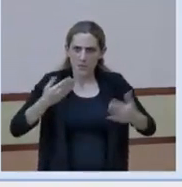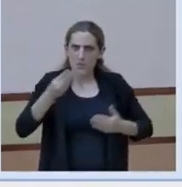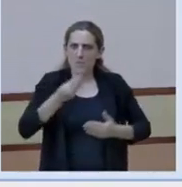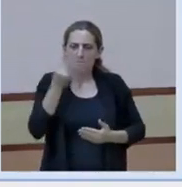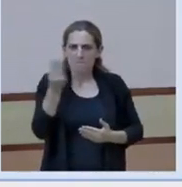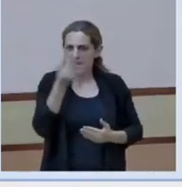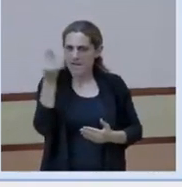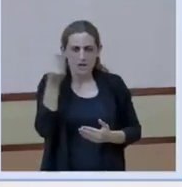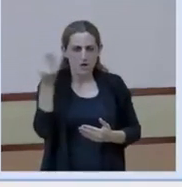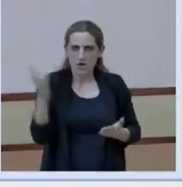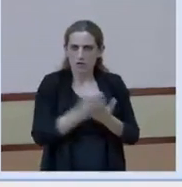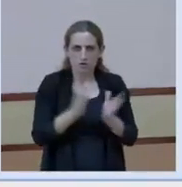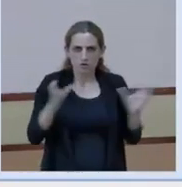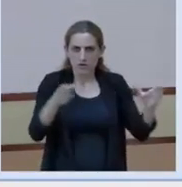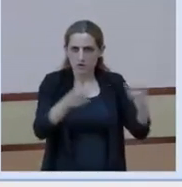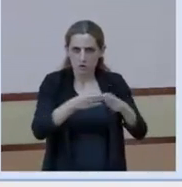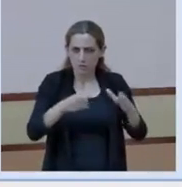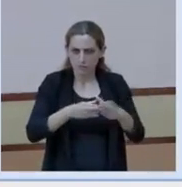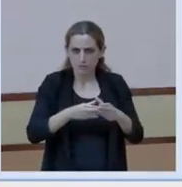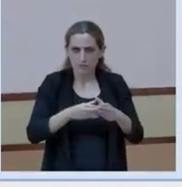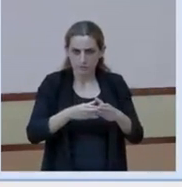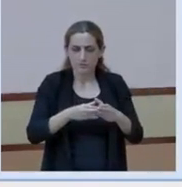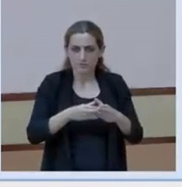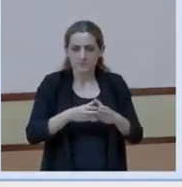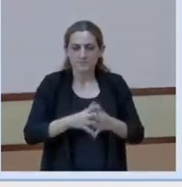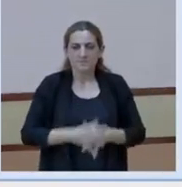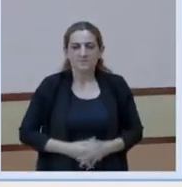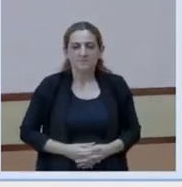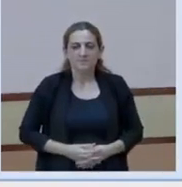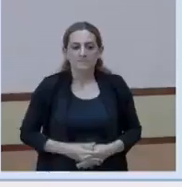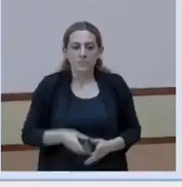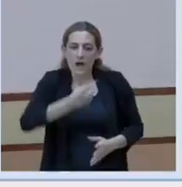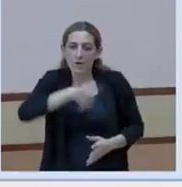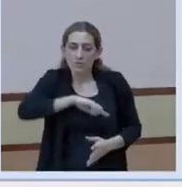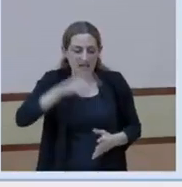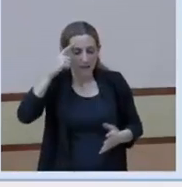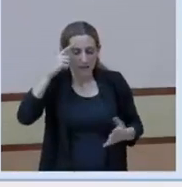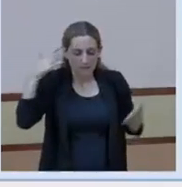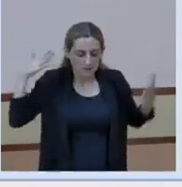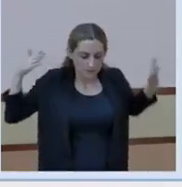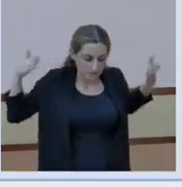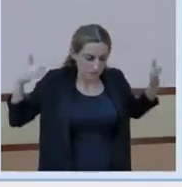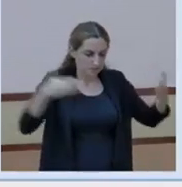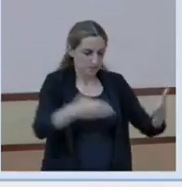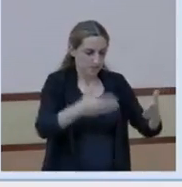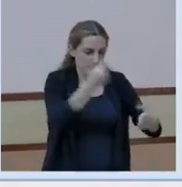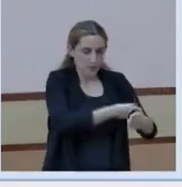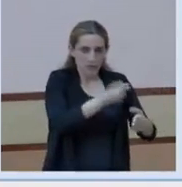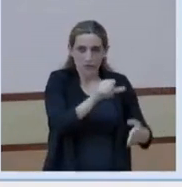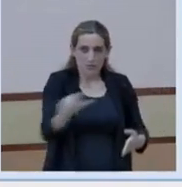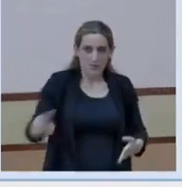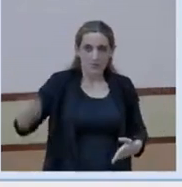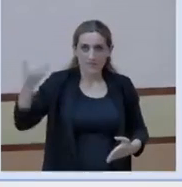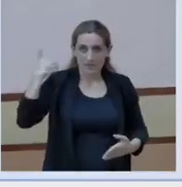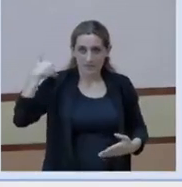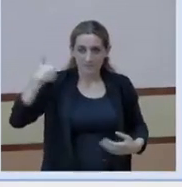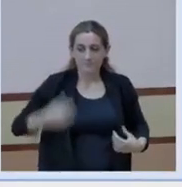en tots aquests grups que és on hem estat focalitzant la nostra vacunació la setmana passada.